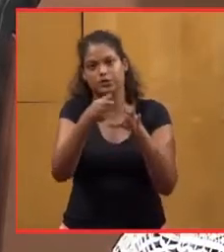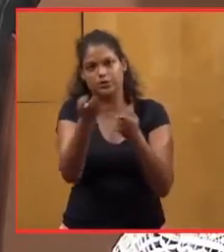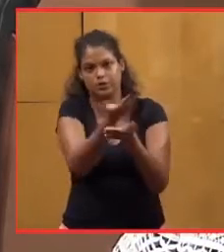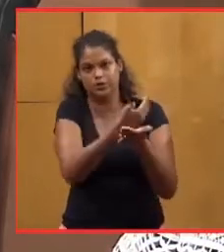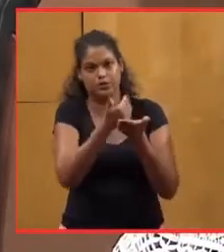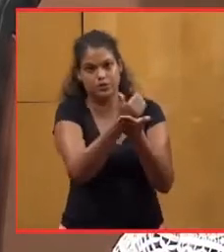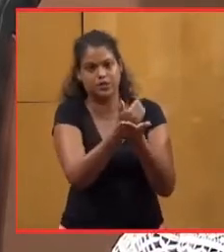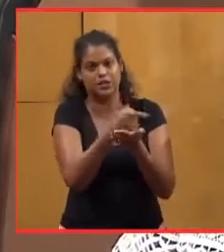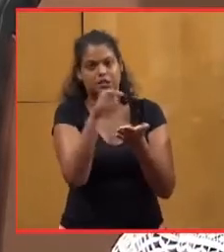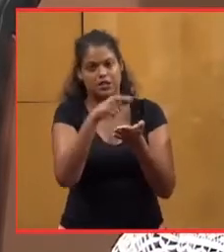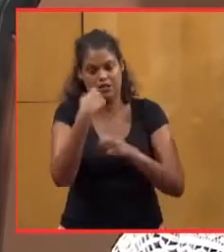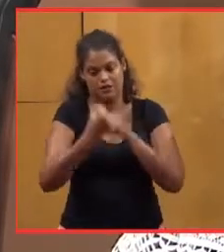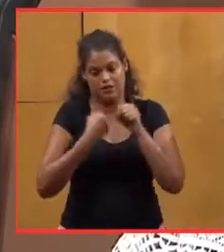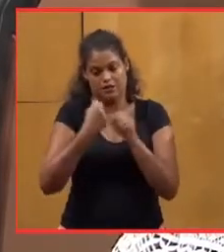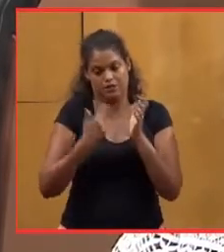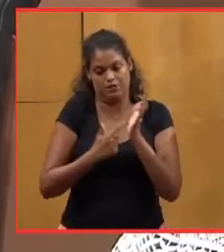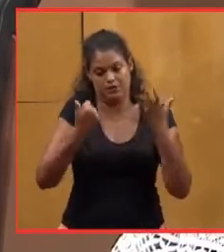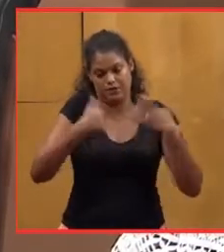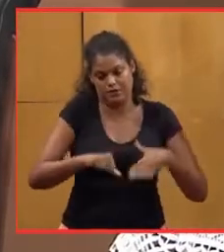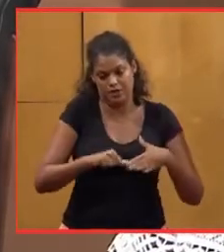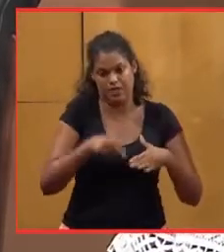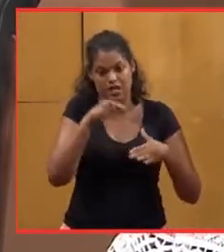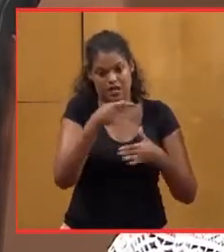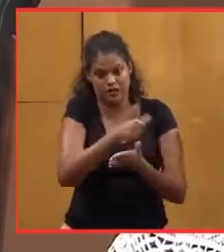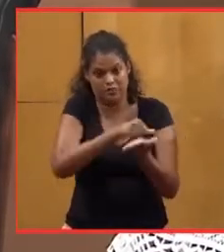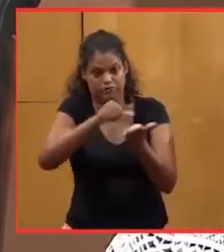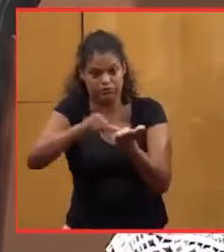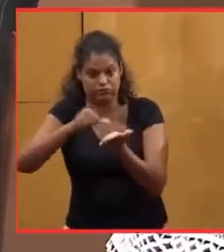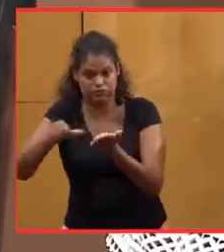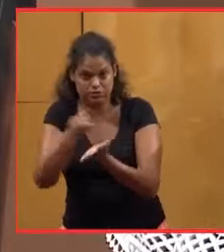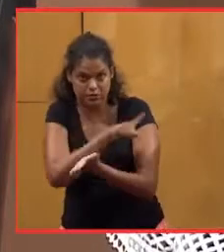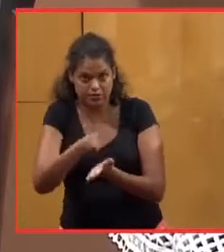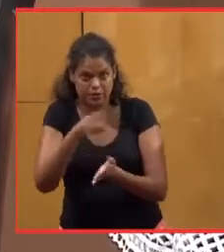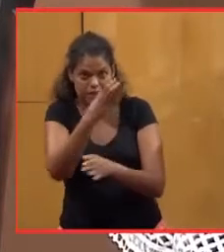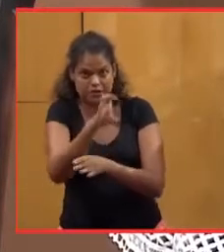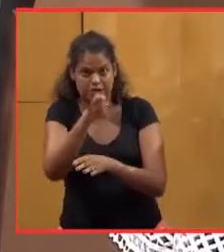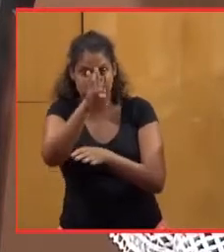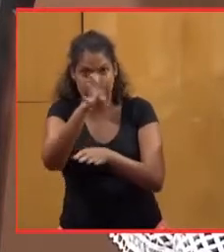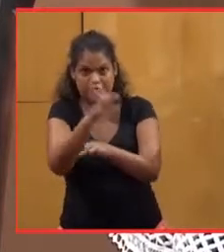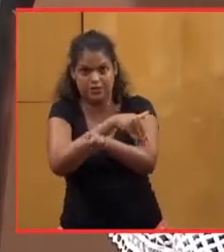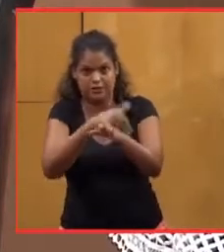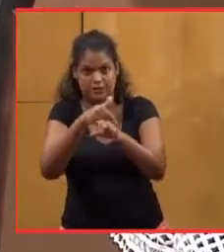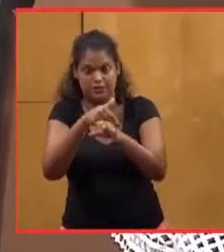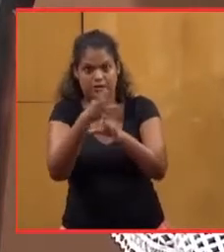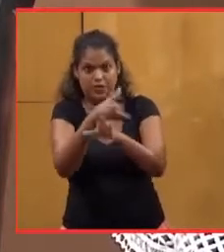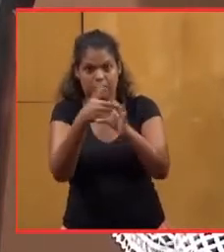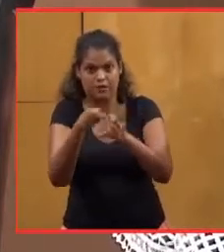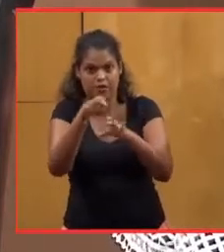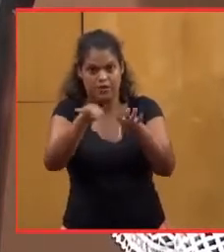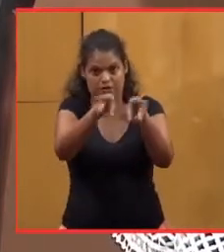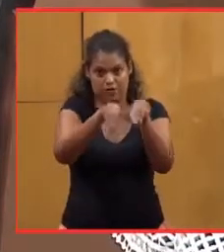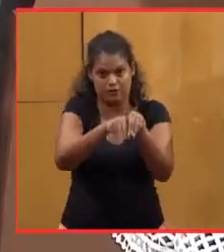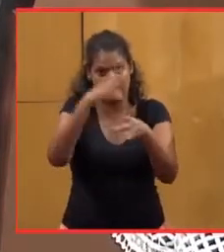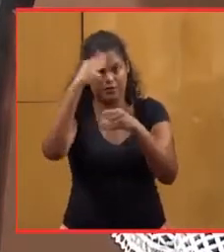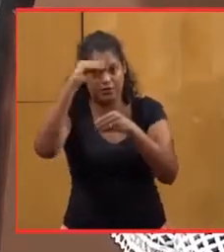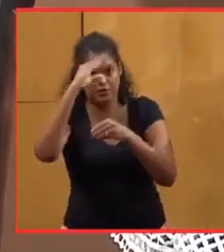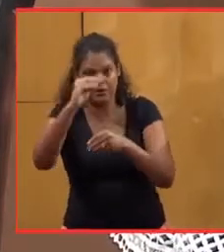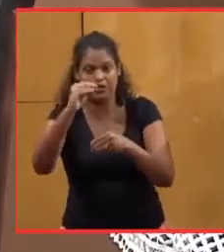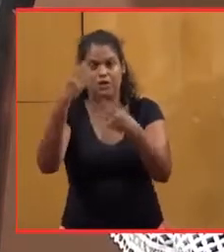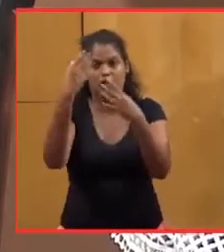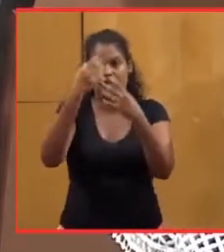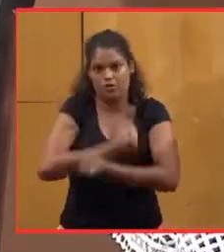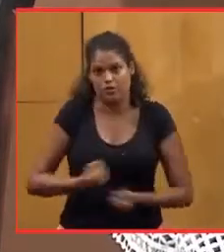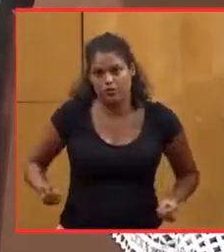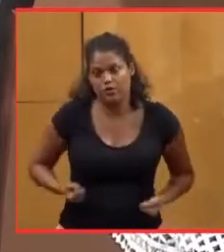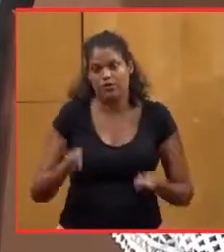provenant de 2016 et pourtant vous ne payez pas pour près de 104,6 millions d'euros à des familles, des étudiants, des chômeurs, des